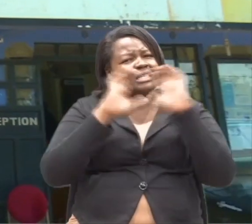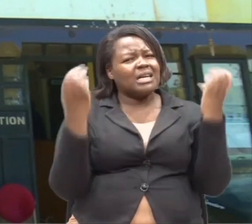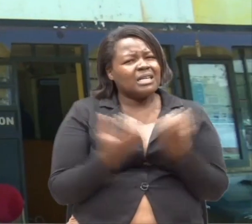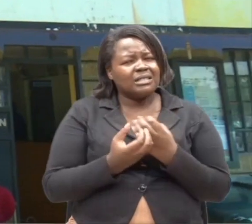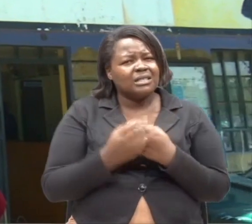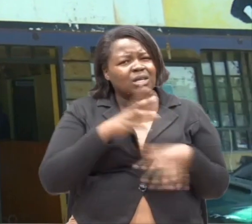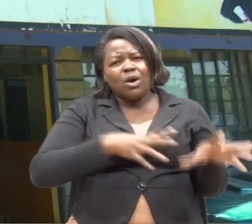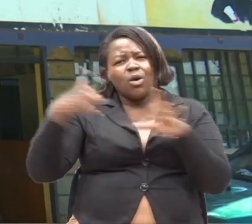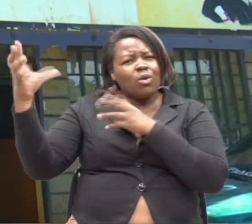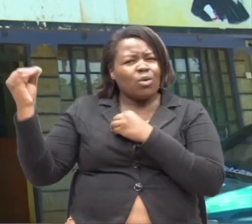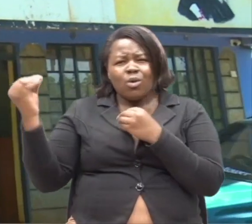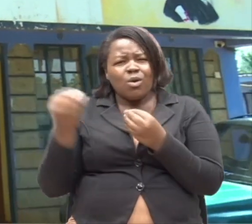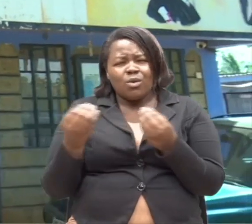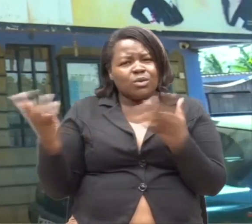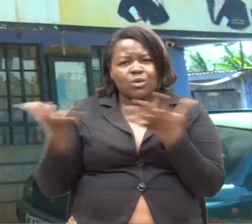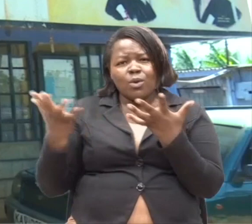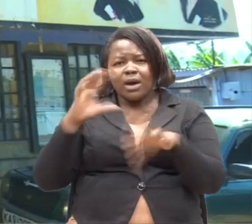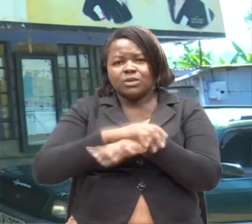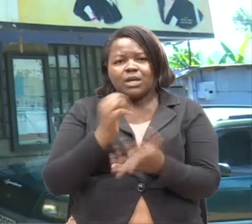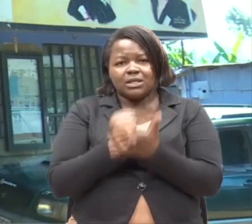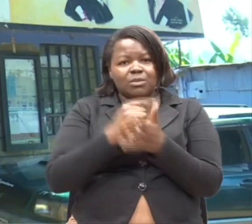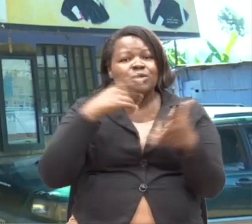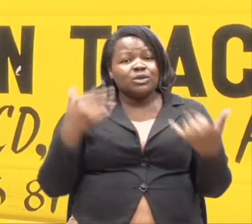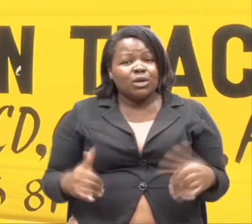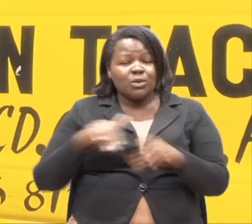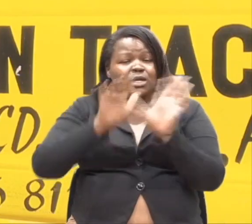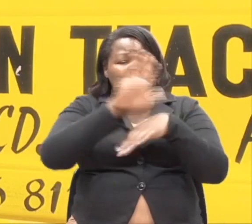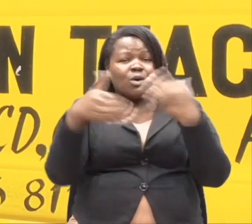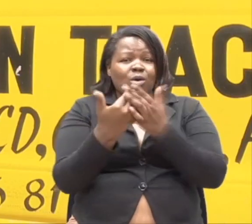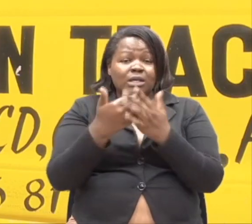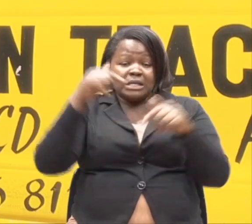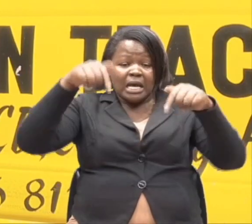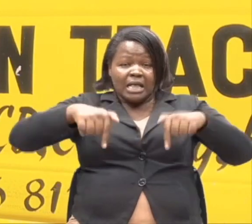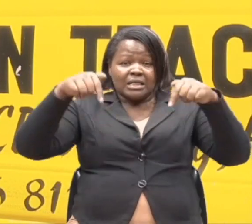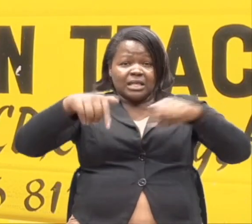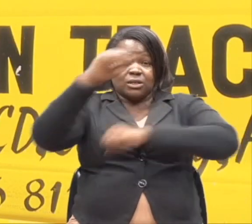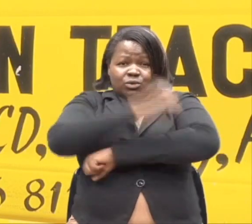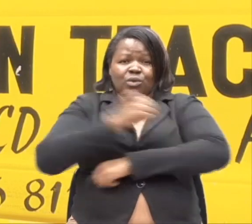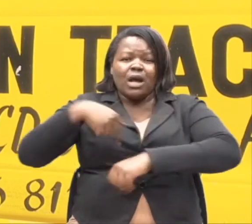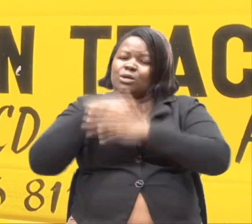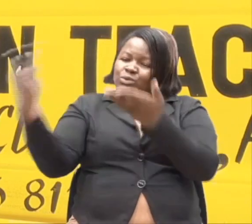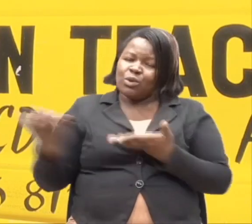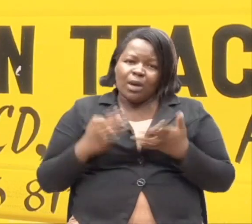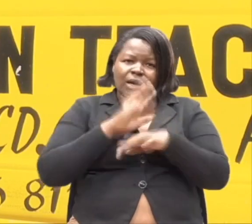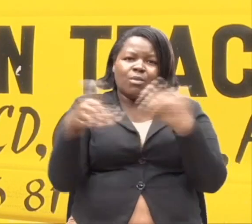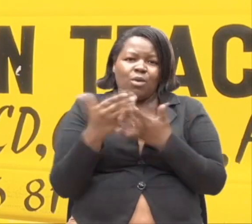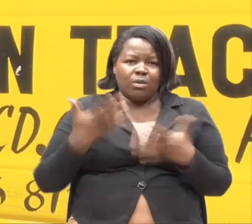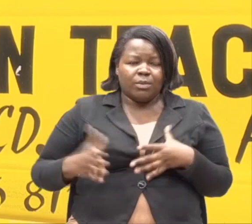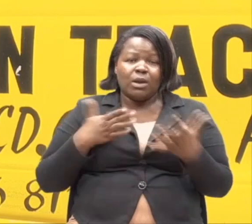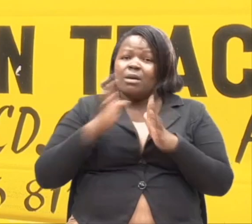Ataenda kusaidikia wapi. Kwa hibyo katika hii shule. Sisi tunakalibisha watu wa kila ina. Labda huyo mtu